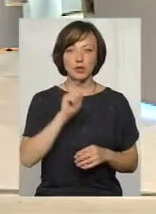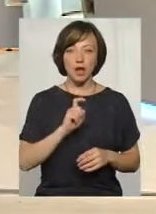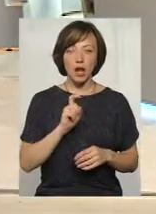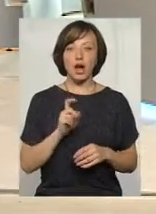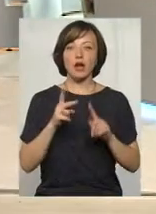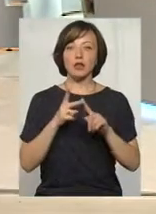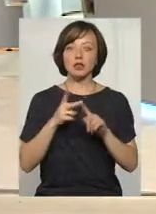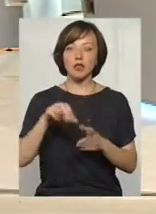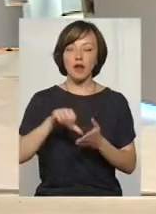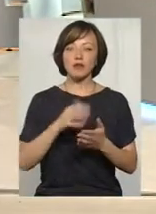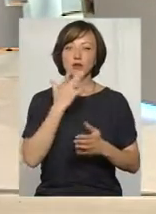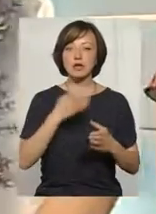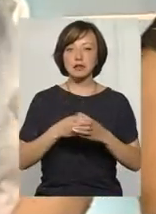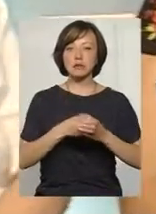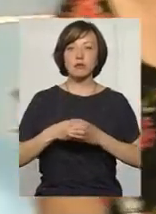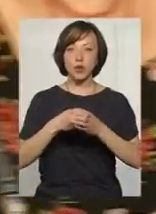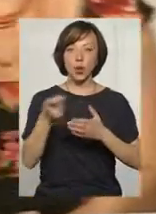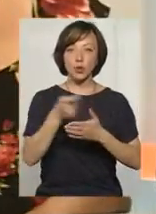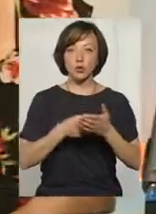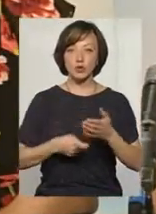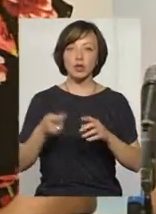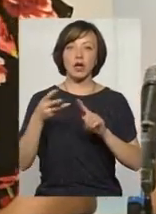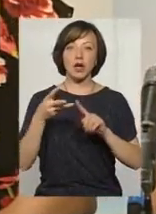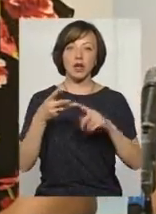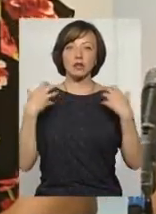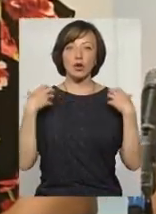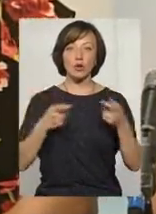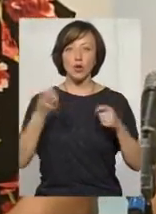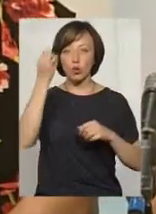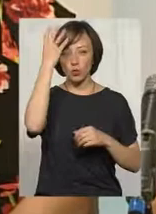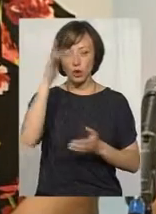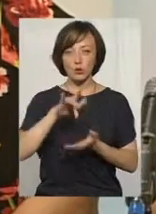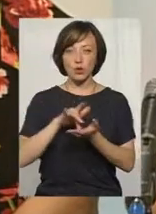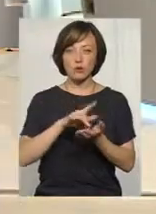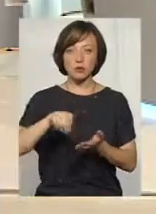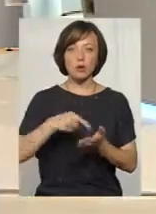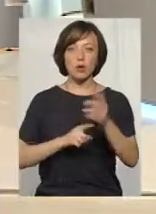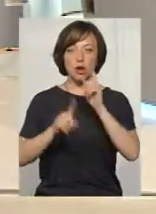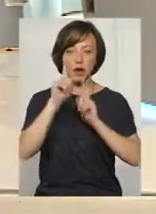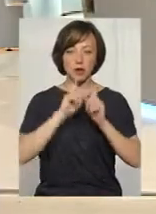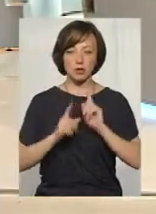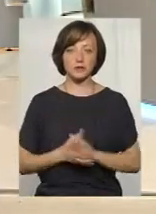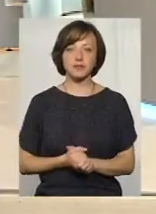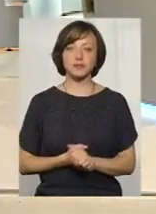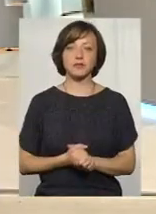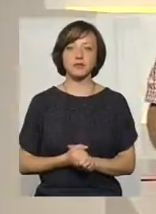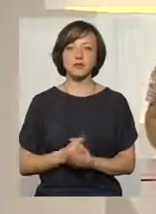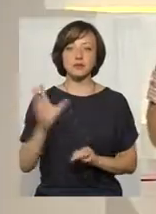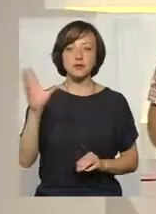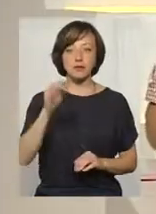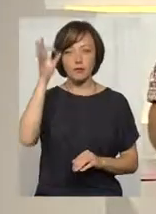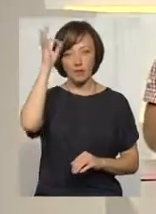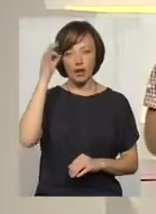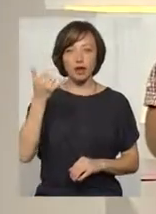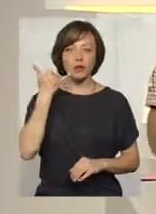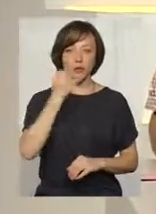Національної спілки художників, та Артем Бармасяков, начальник управління культури та туризму Хмельницької міської ради. Ну і нагадаю усім, номер